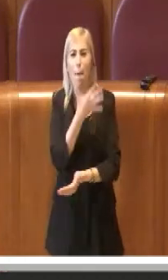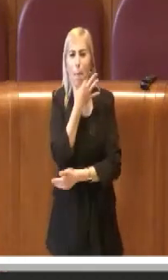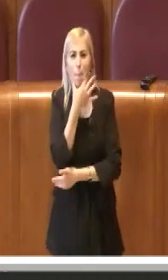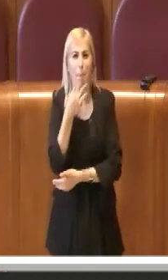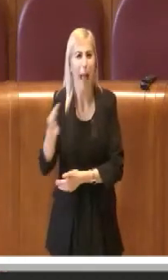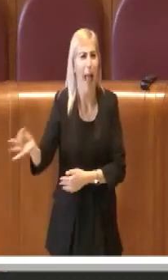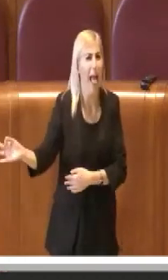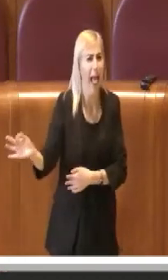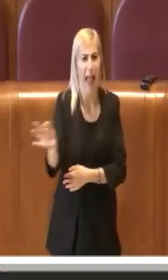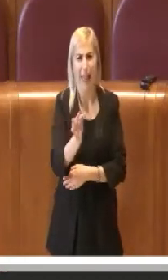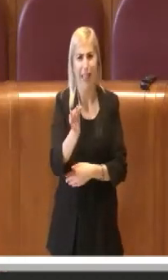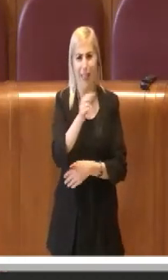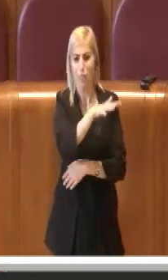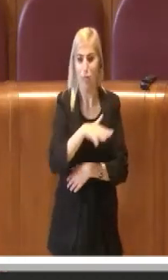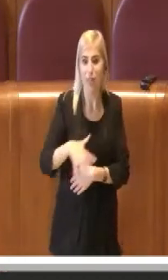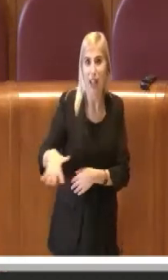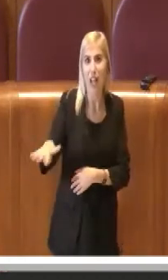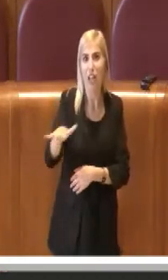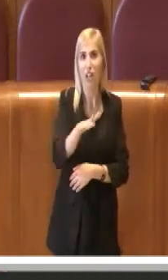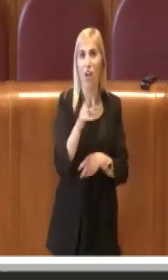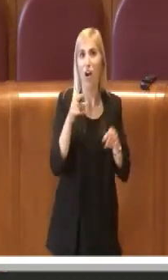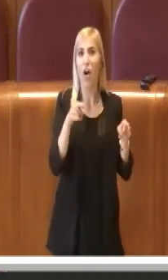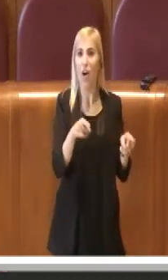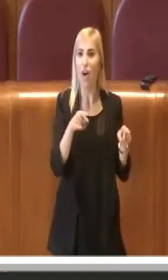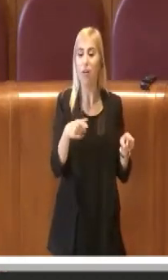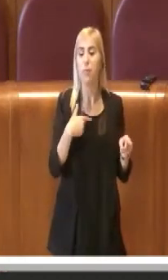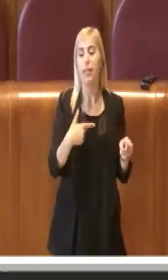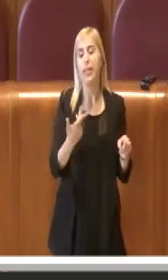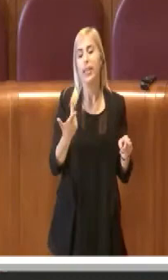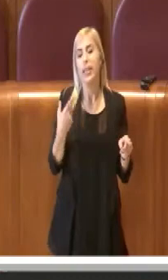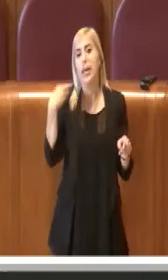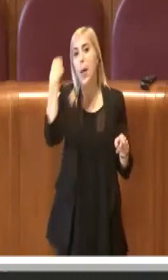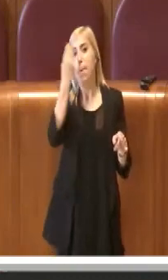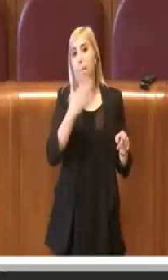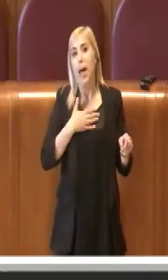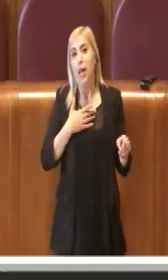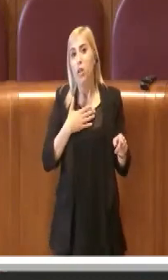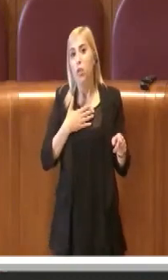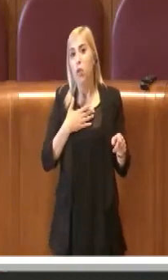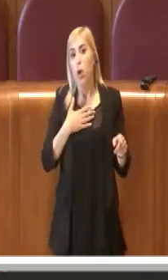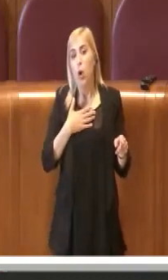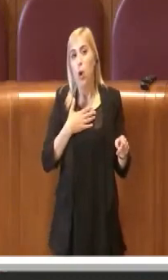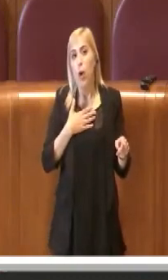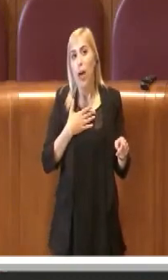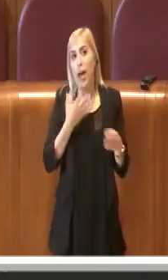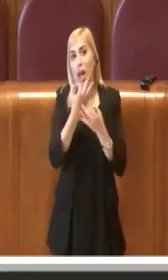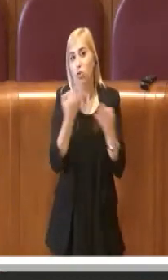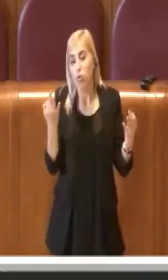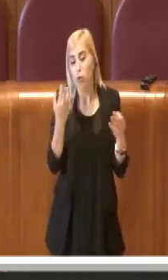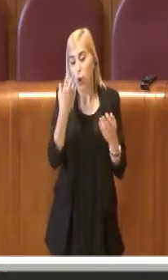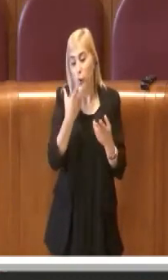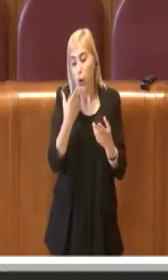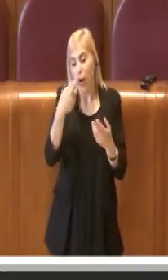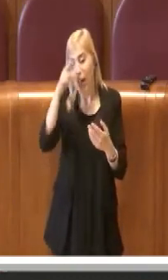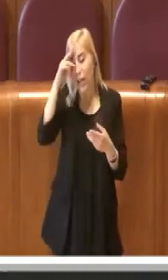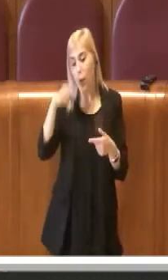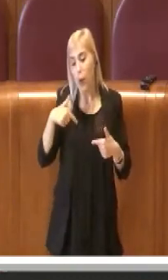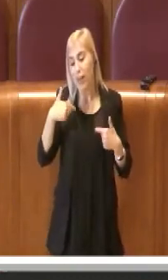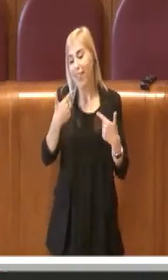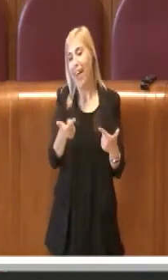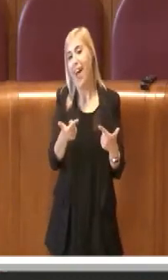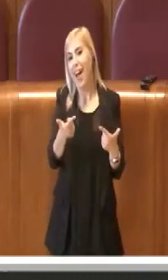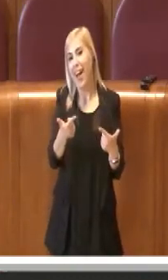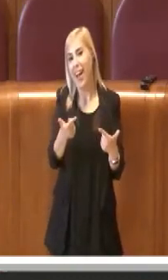manufatto, per cui ritengo importante ribadire anche per il